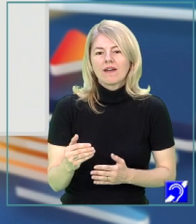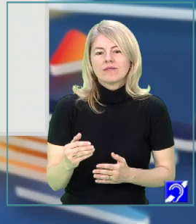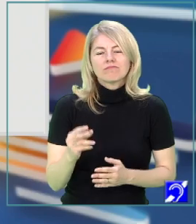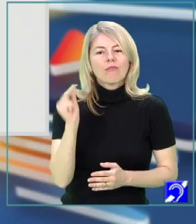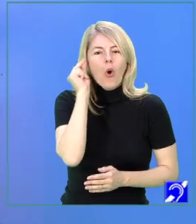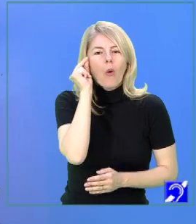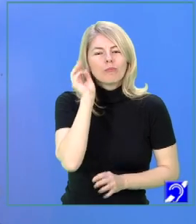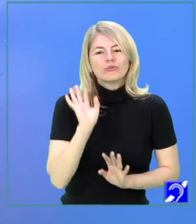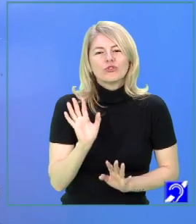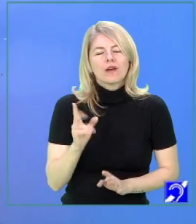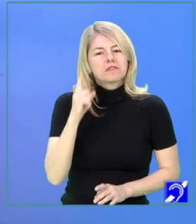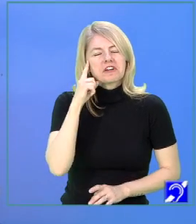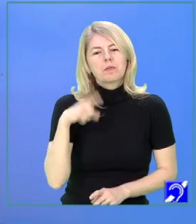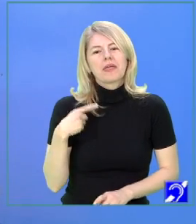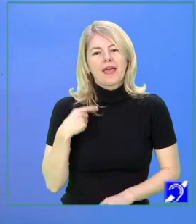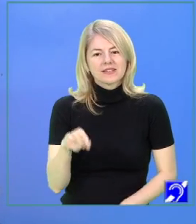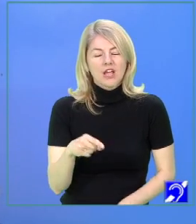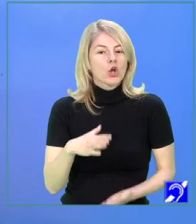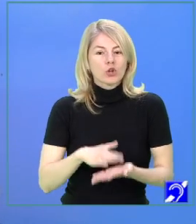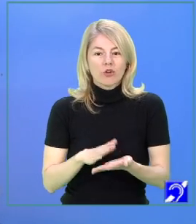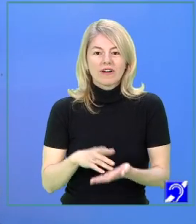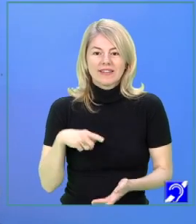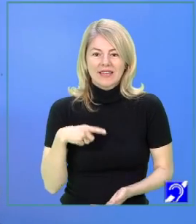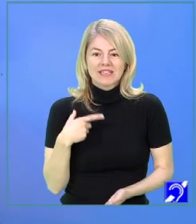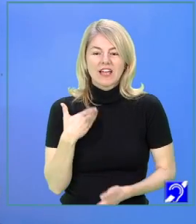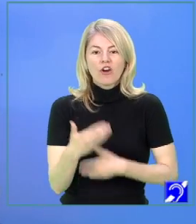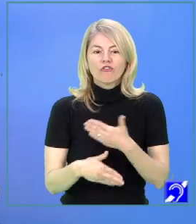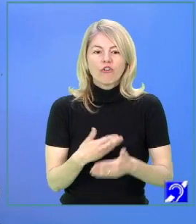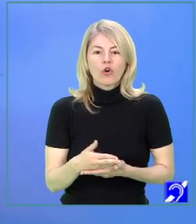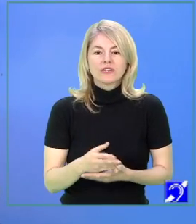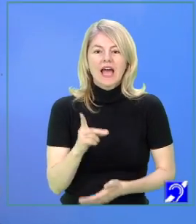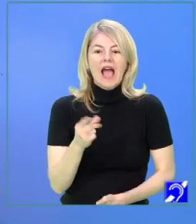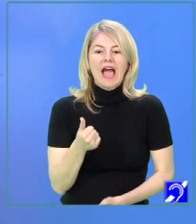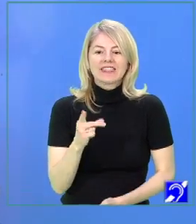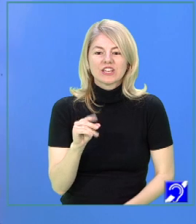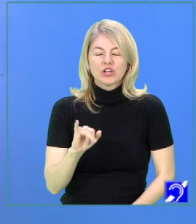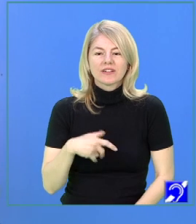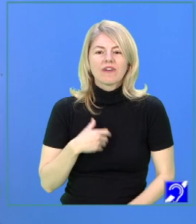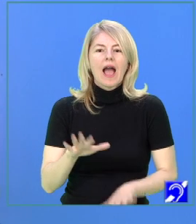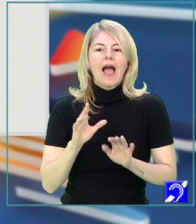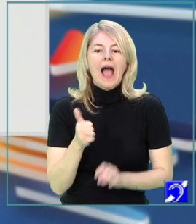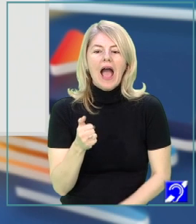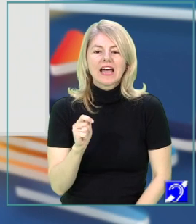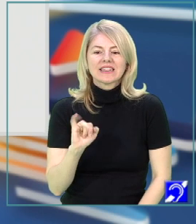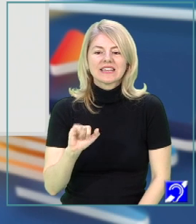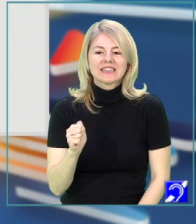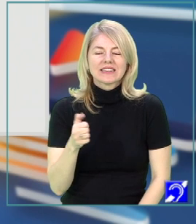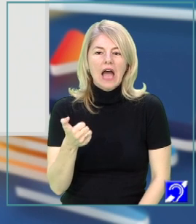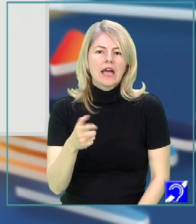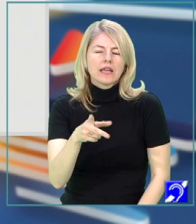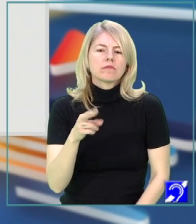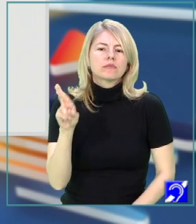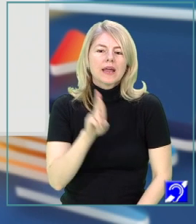obișnuite. Și dovadă, în acest sens, este folosirea adjectivului atâta. Observați că el se